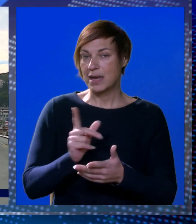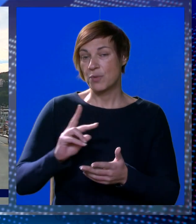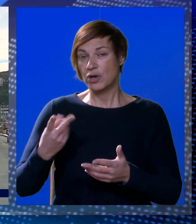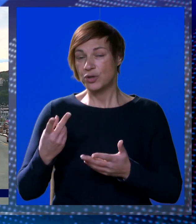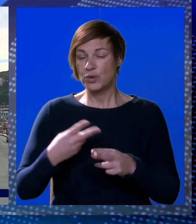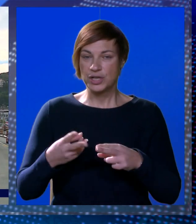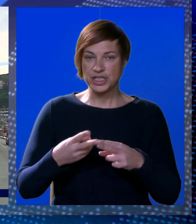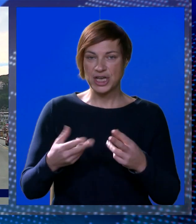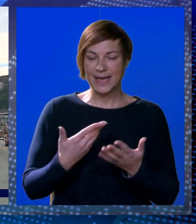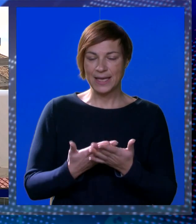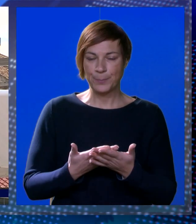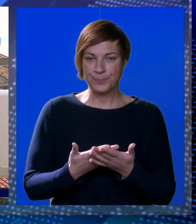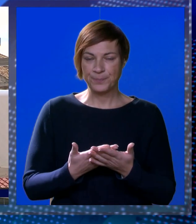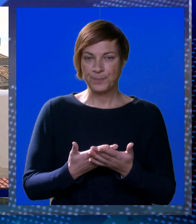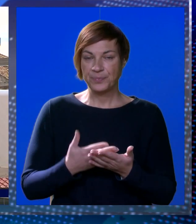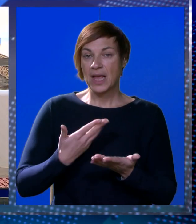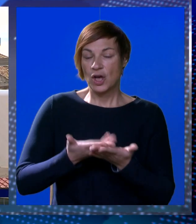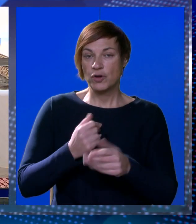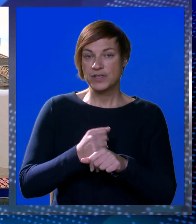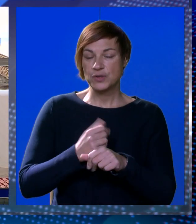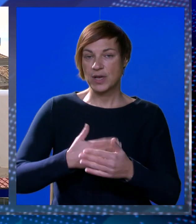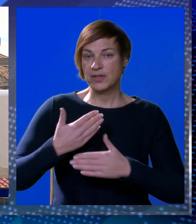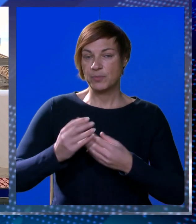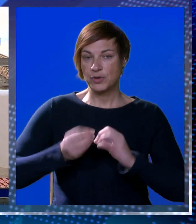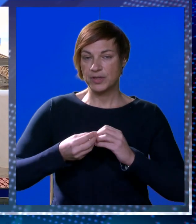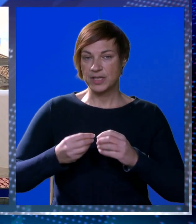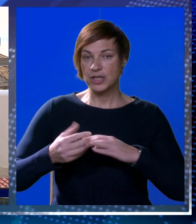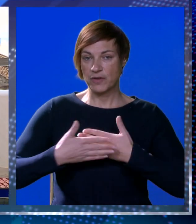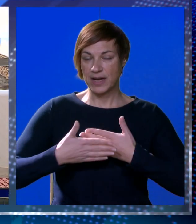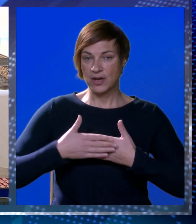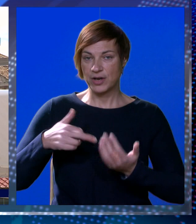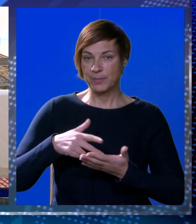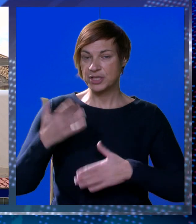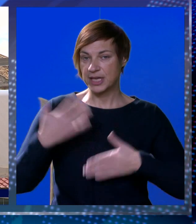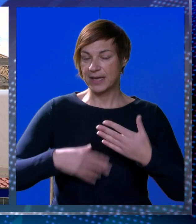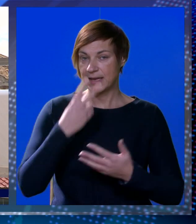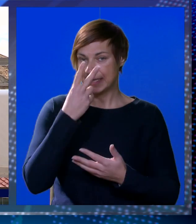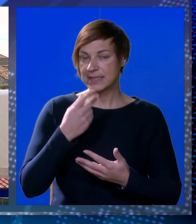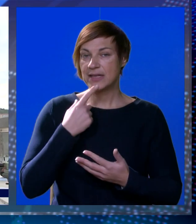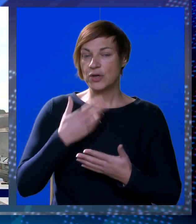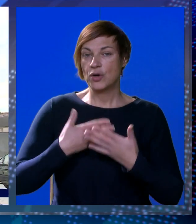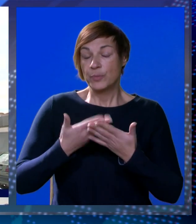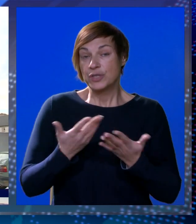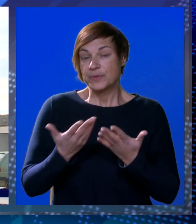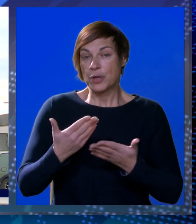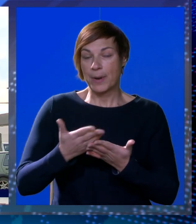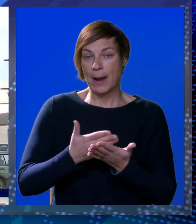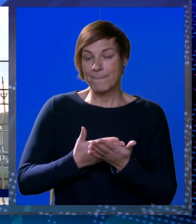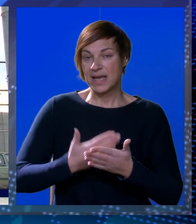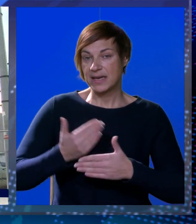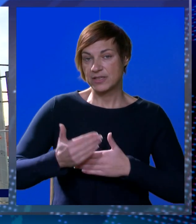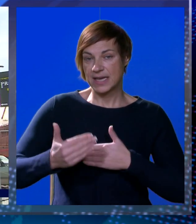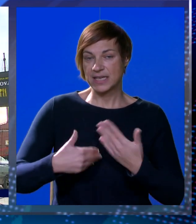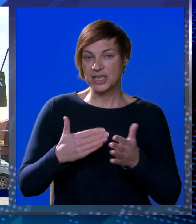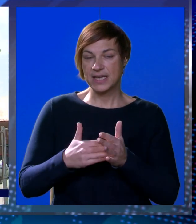moglo pristupiti drugim rješenjima. Ovi su radovi buduću Tržnicu doveli korak bliže ka finalnom izgledu koji bi, uzevši u obzir